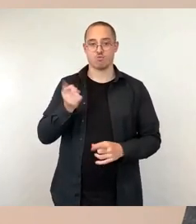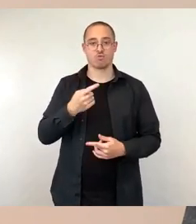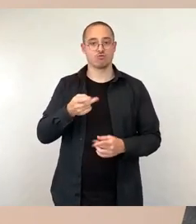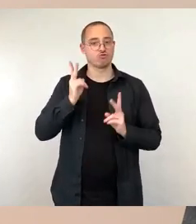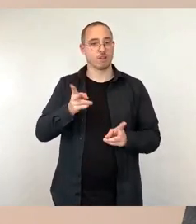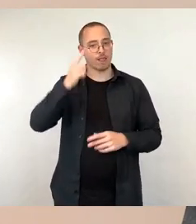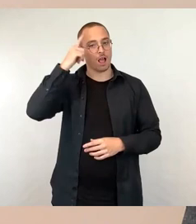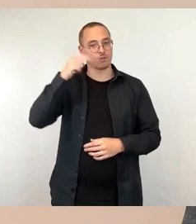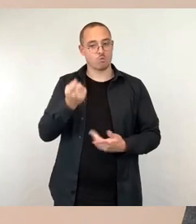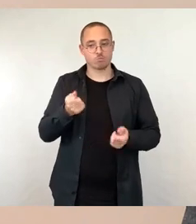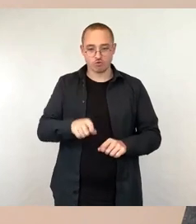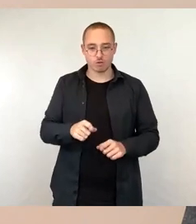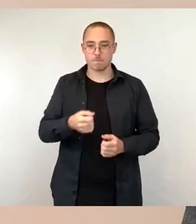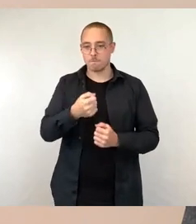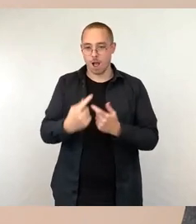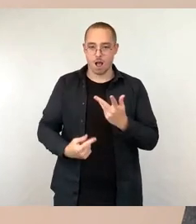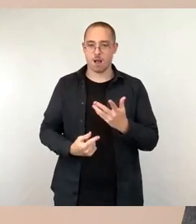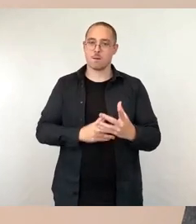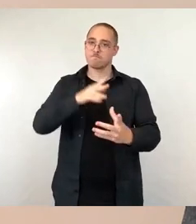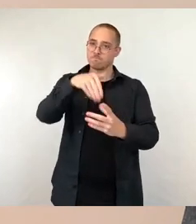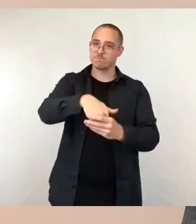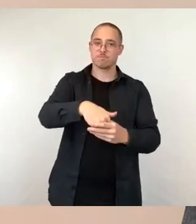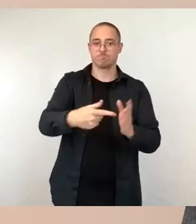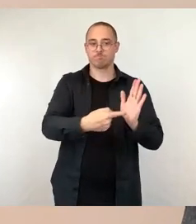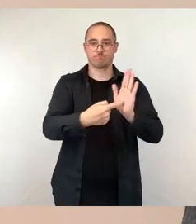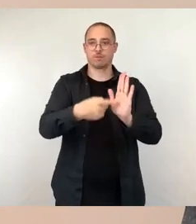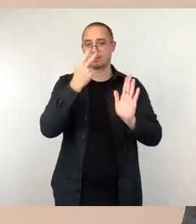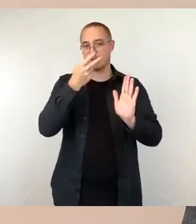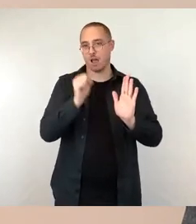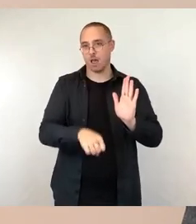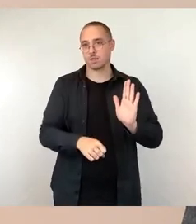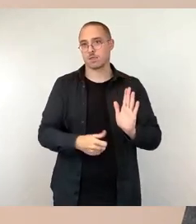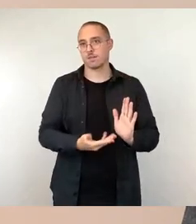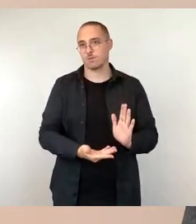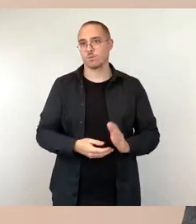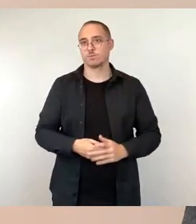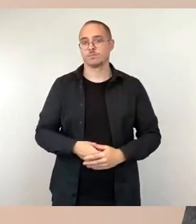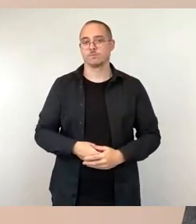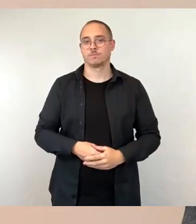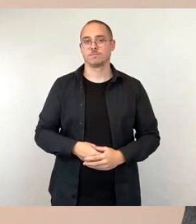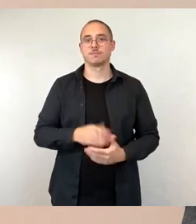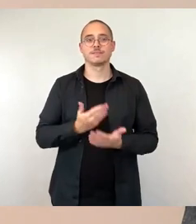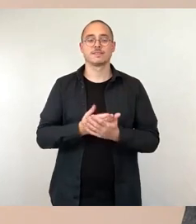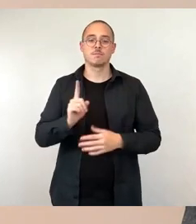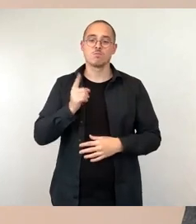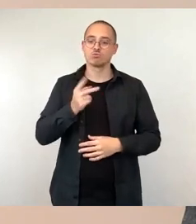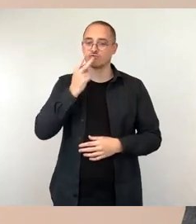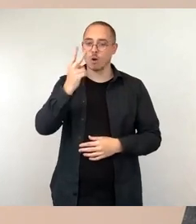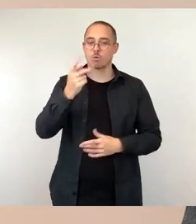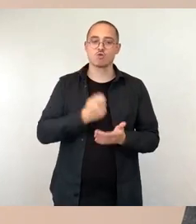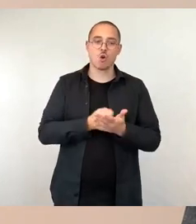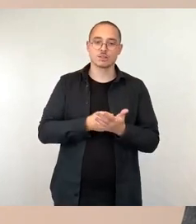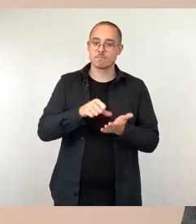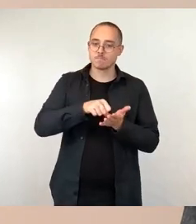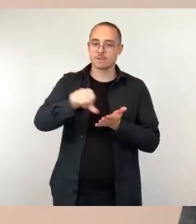Abwägung mit Blick auf die Fragen Kostendeckungsgrad und Erträge, die durch einzelne Angebote erzielt werden oder welche